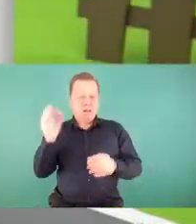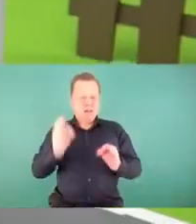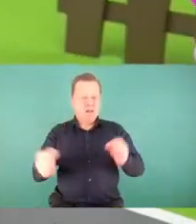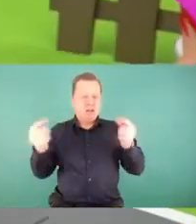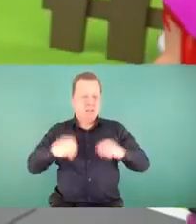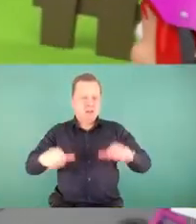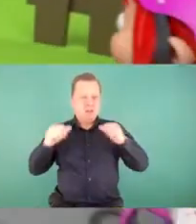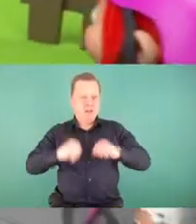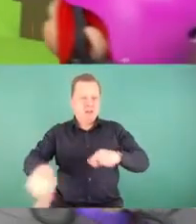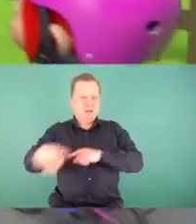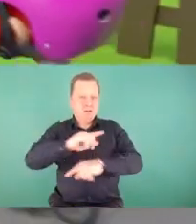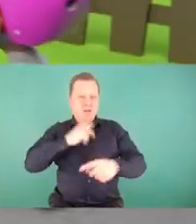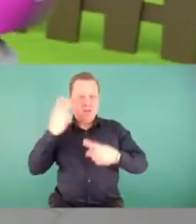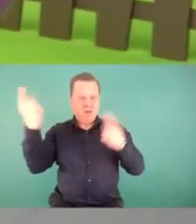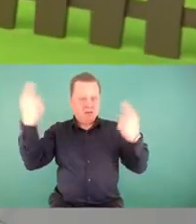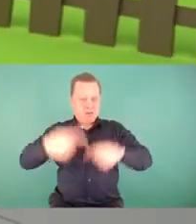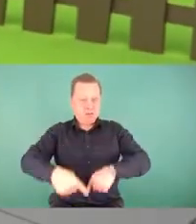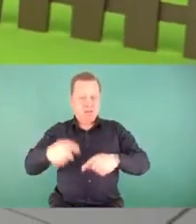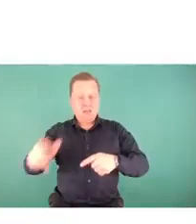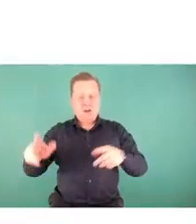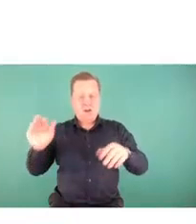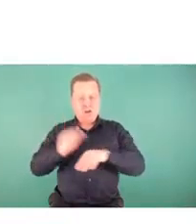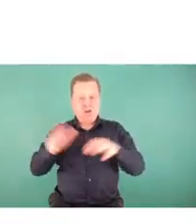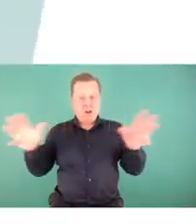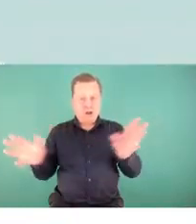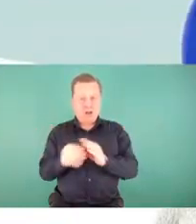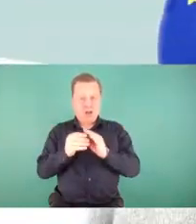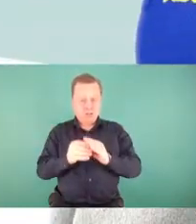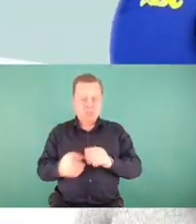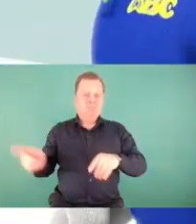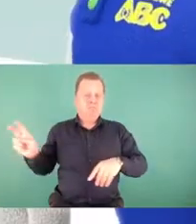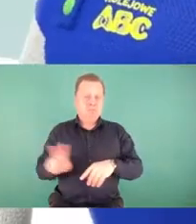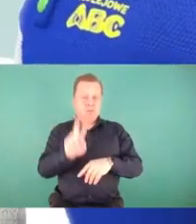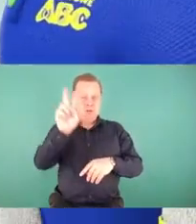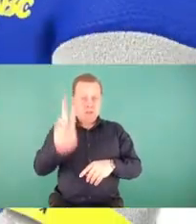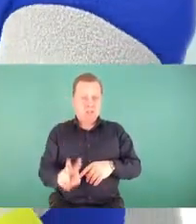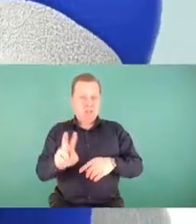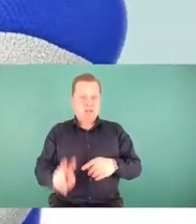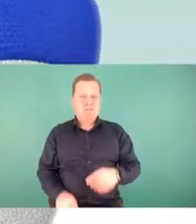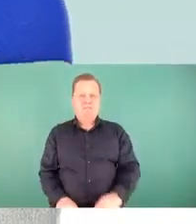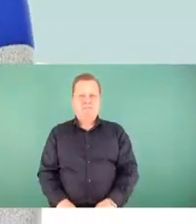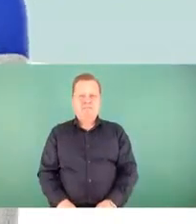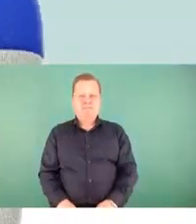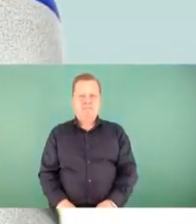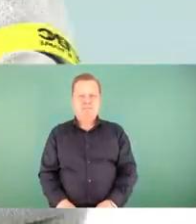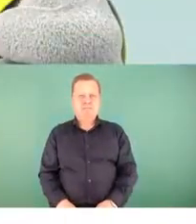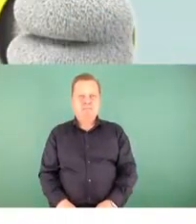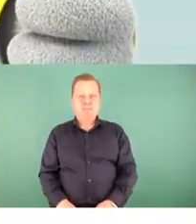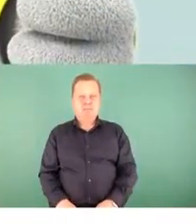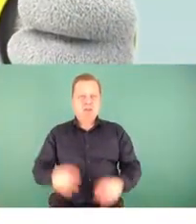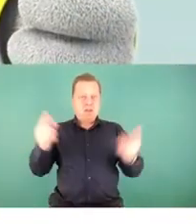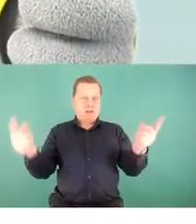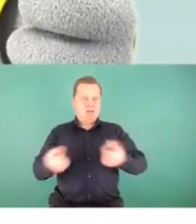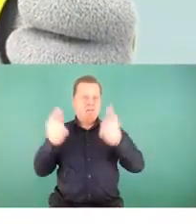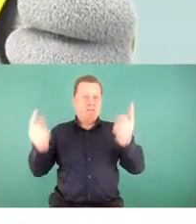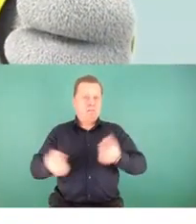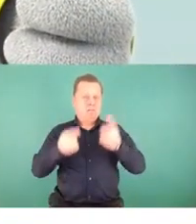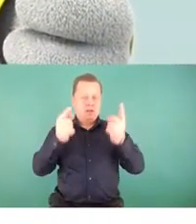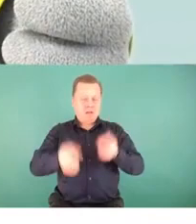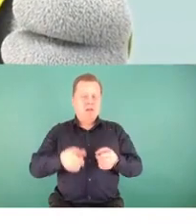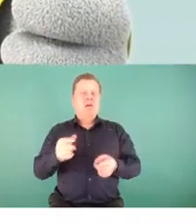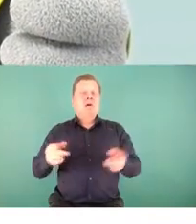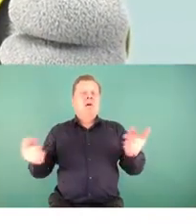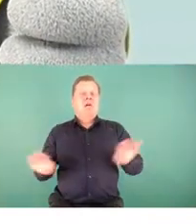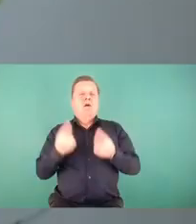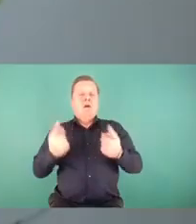Idziesz sam lub z kolegami, zawsze stań przed szlabanami. Kampania realizowana przez Urząd Transportu